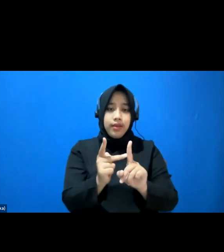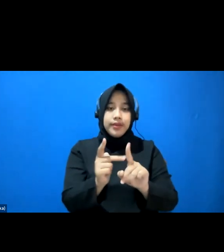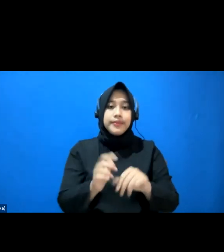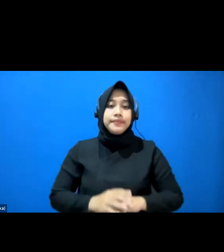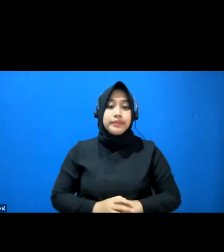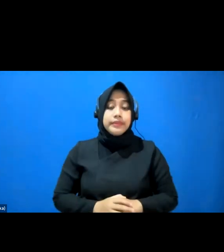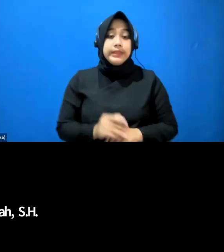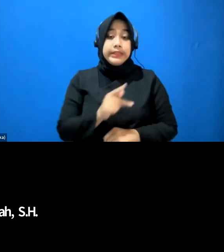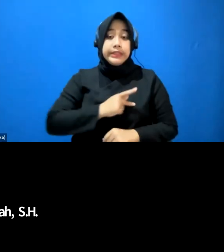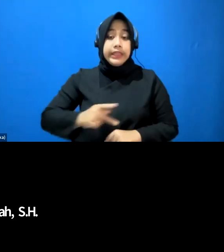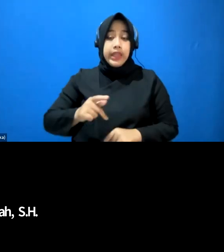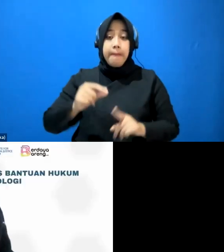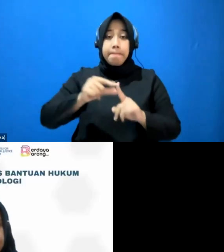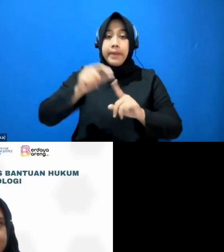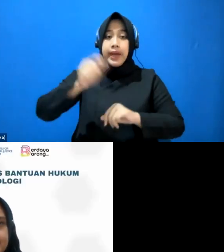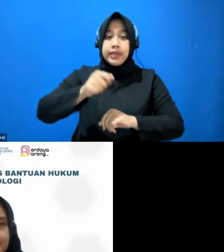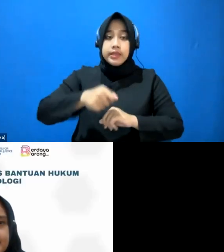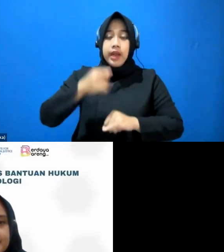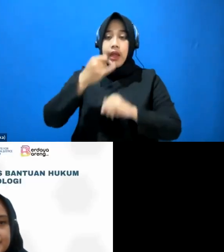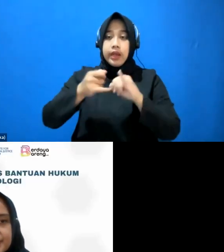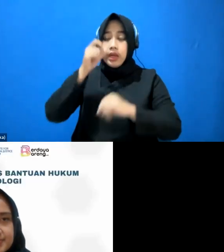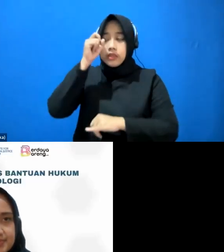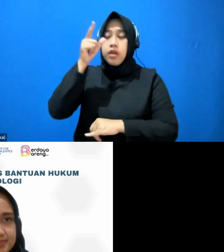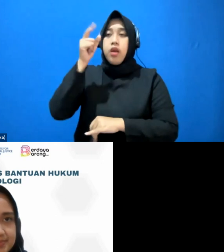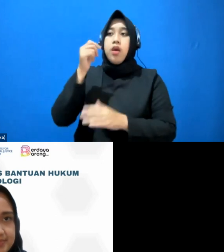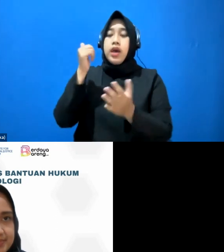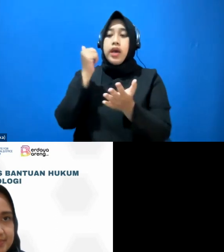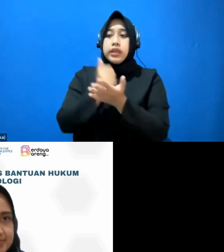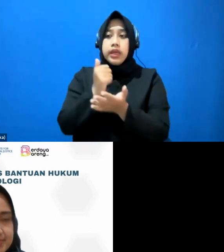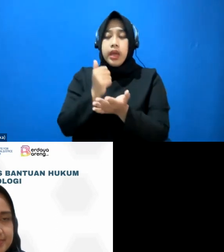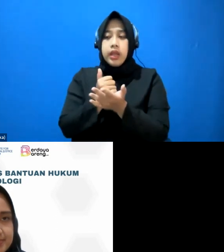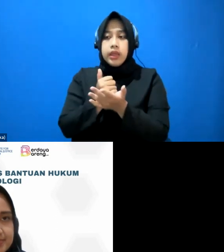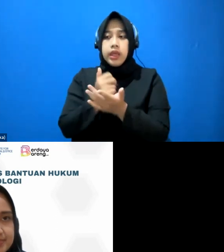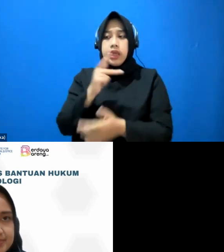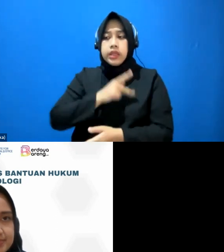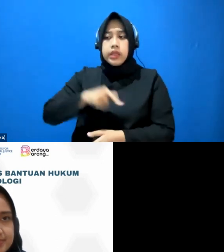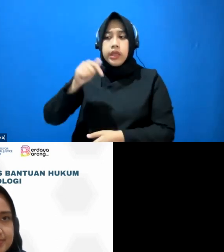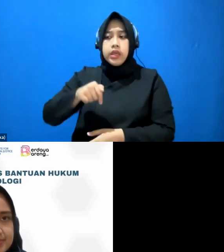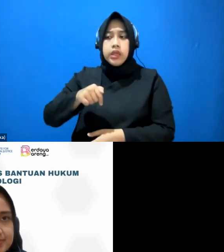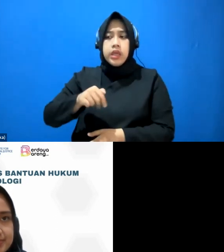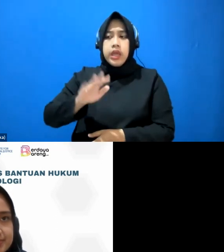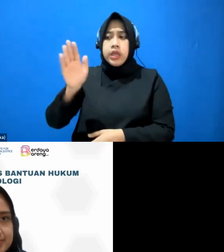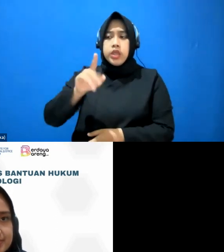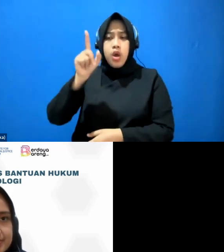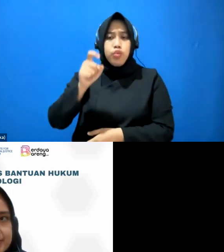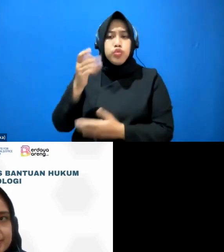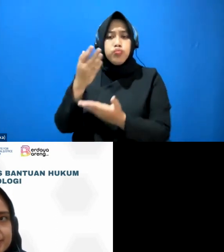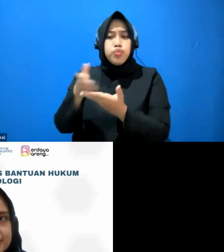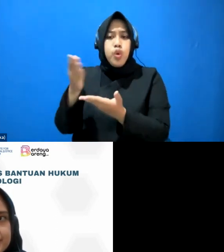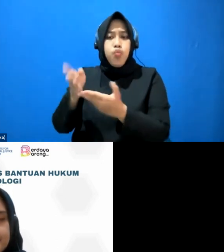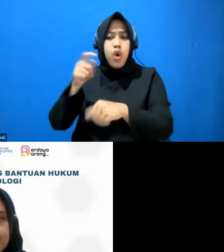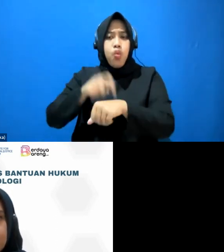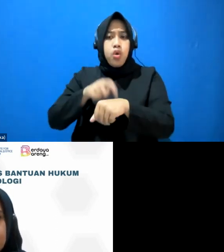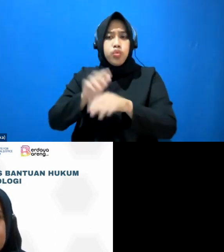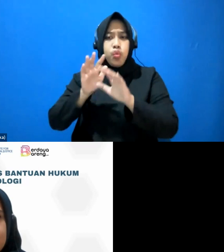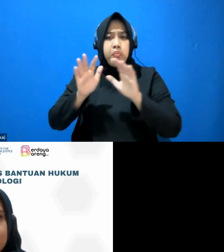kita lawyer juga akhirnya sadar bahwa kita enggak terlalu juga perlu buang-buang waktu banyak untuk